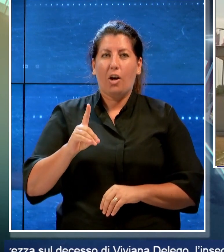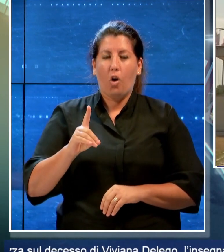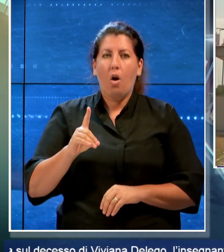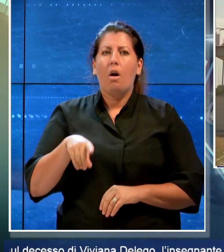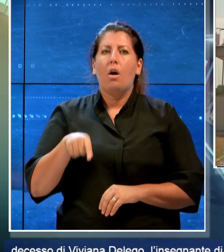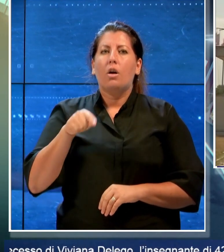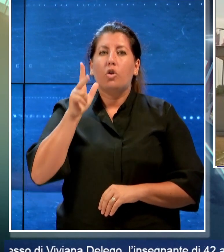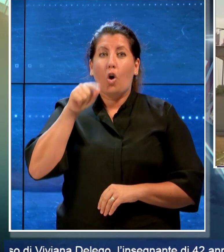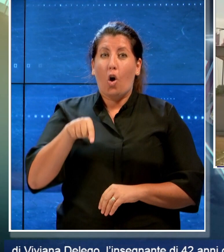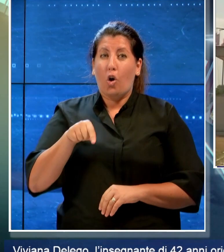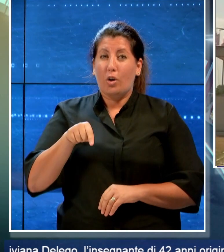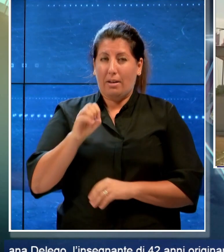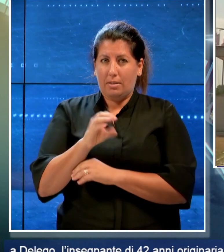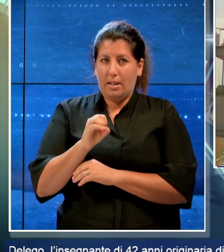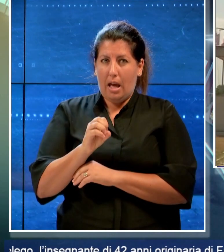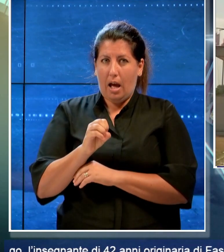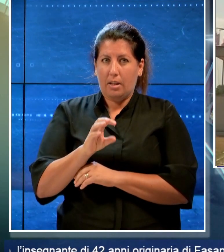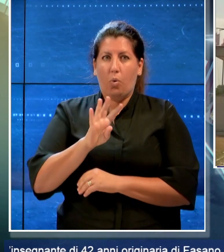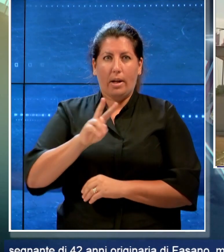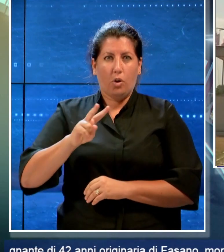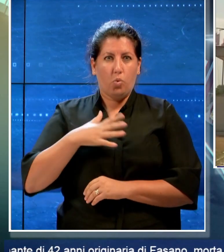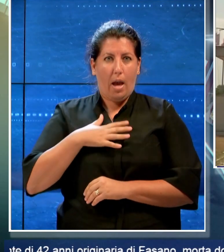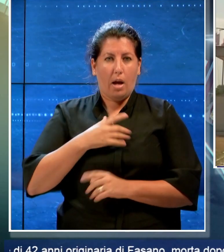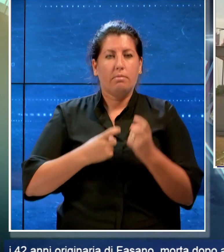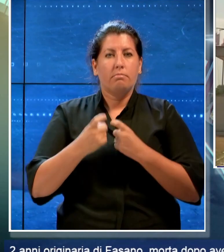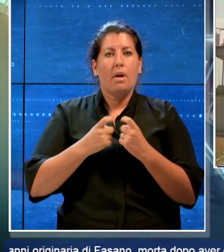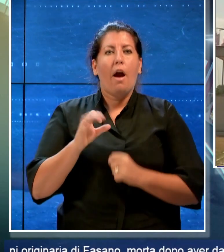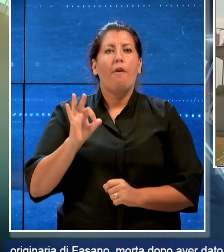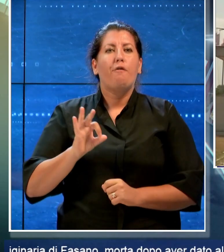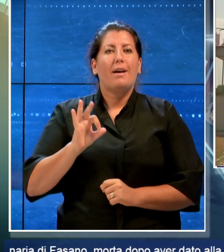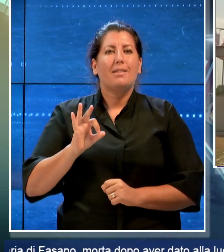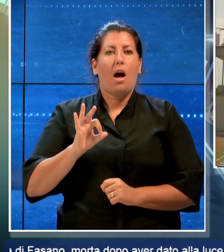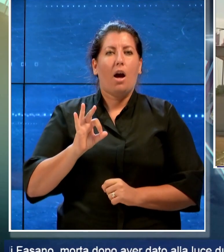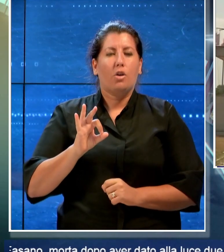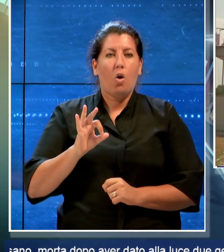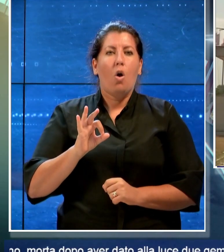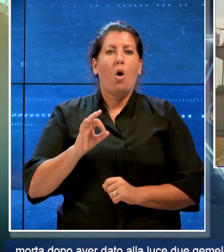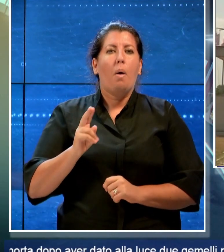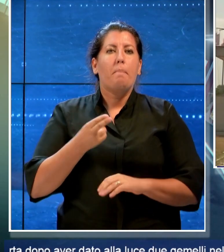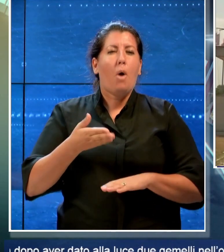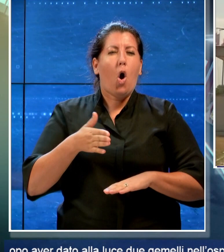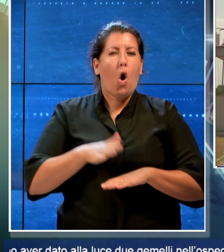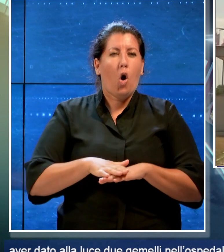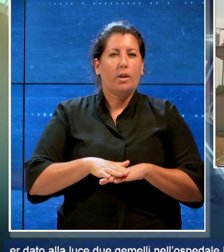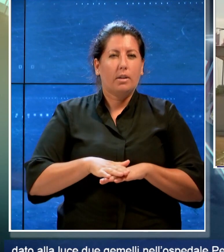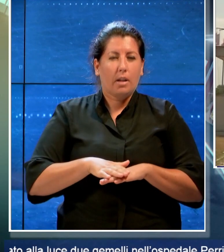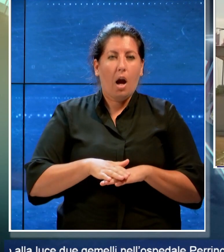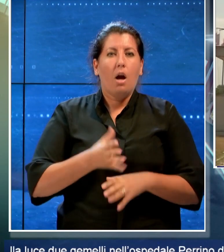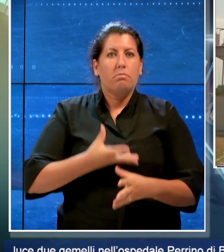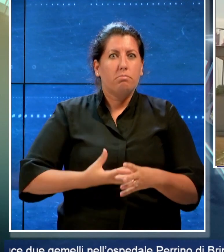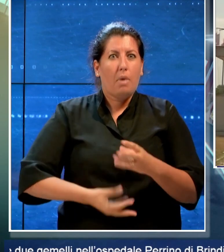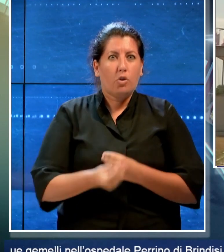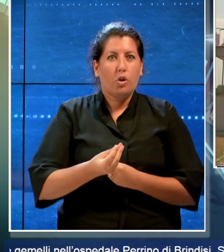di 42 anni originaria di Fasano morta dopo aver dato alla luce due